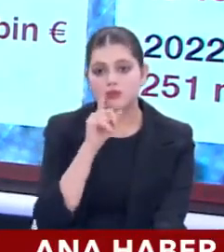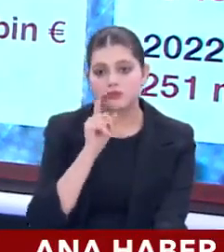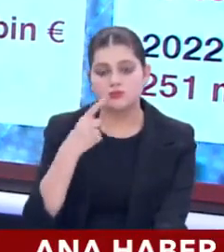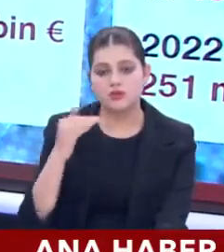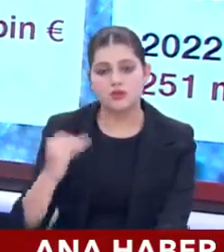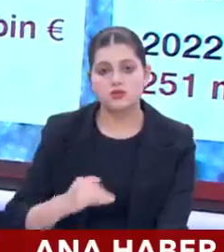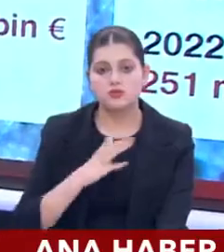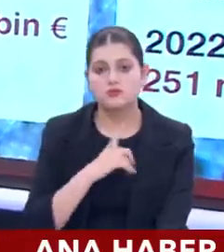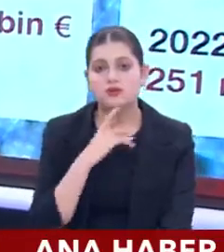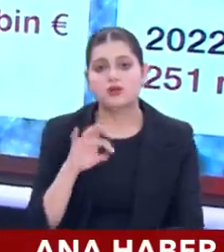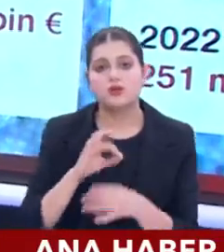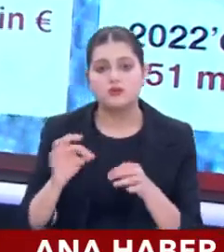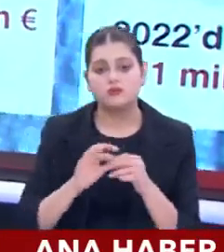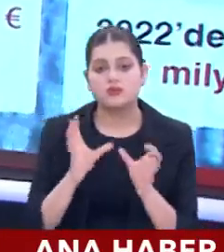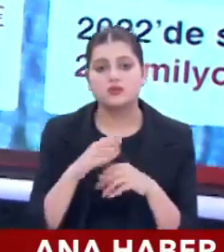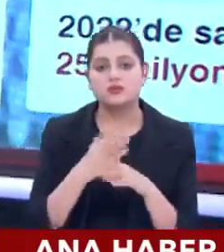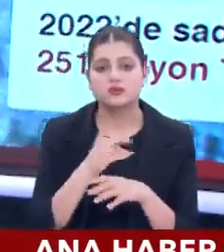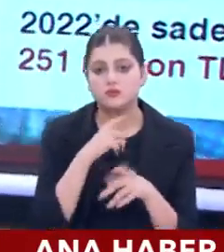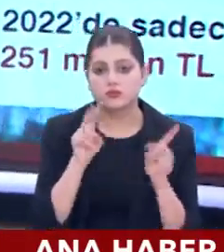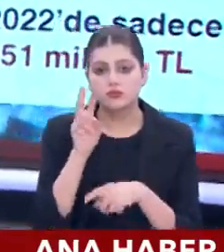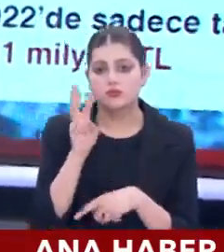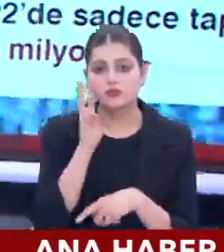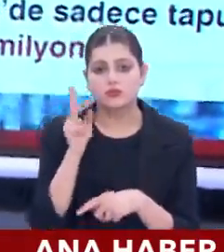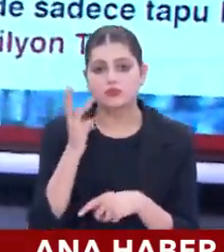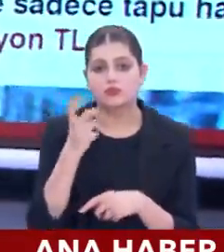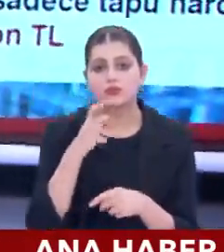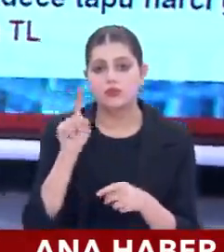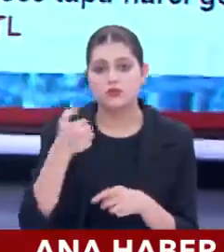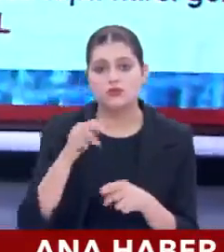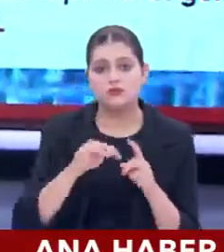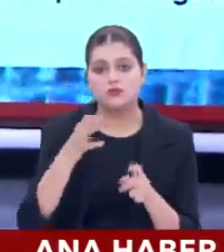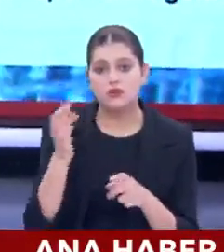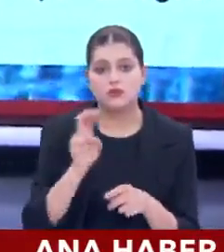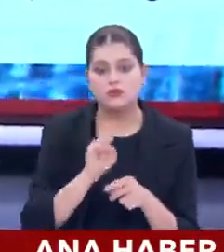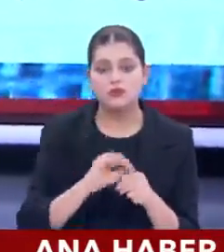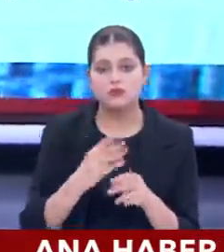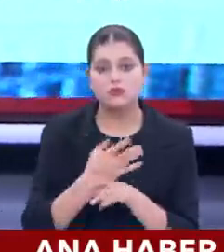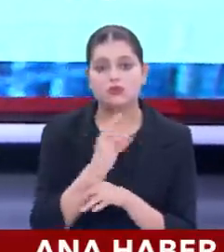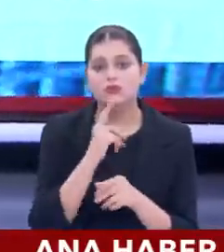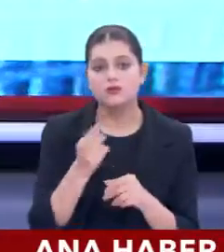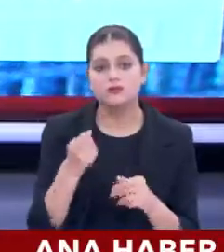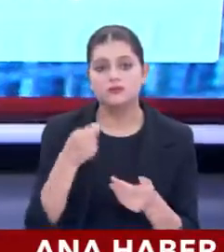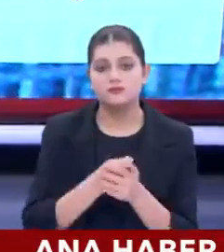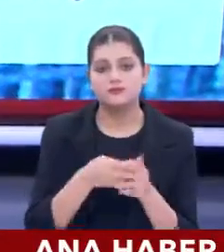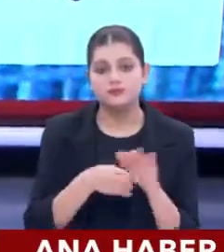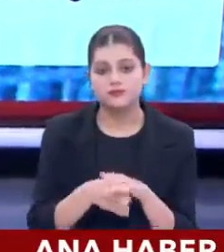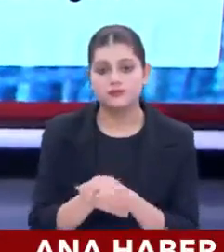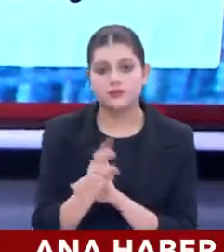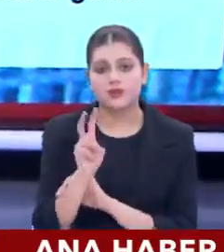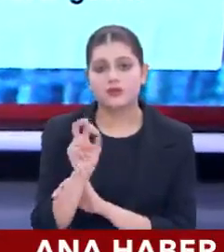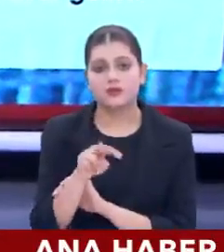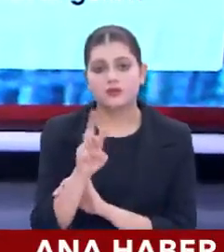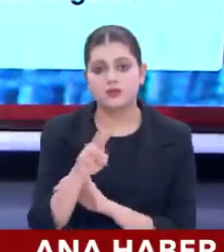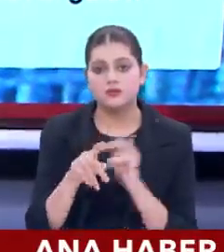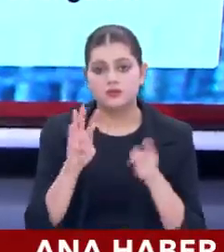aşağısında. Ekonomize etkisi nedir? Son 3 yılın toplam rakamı 16 milyar dolar. Doğrudan sermaye girişi oranı 2022